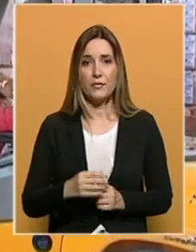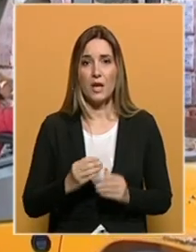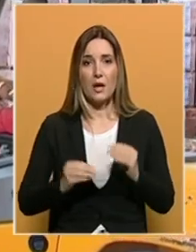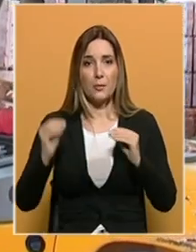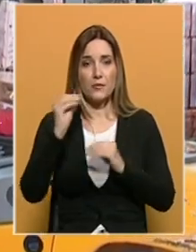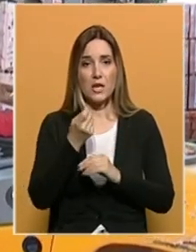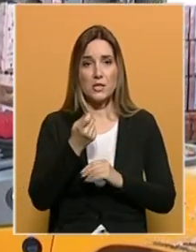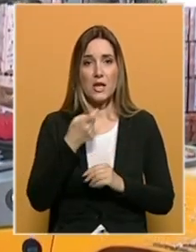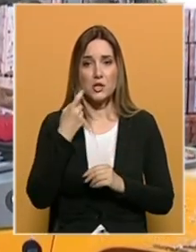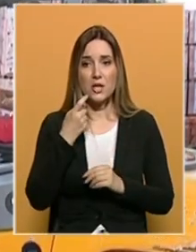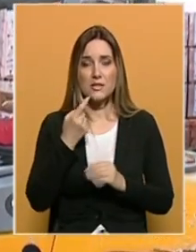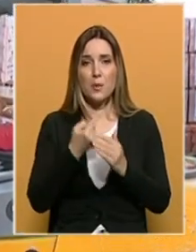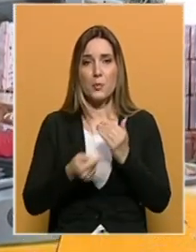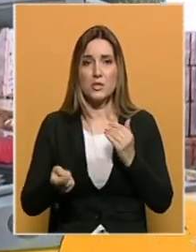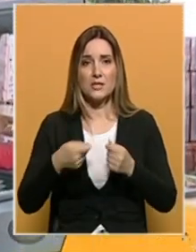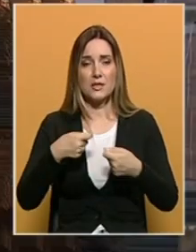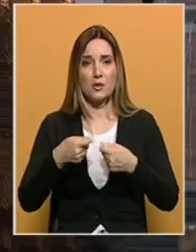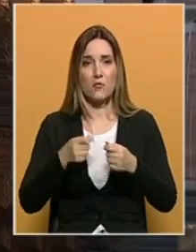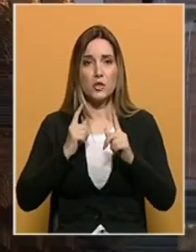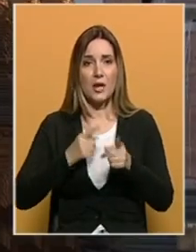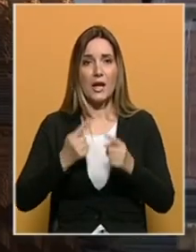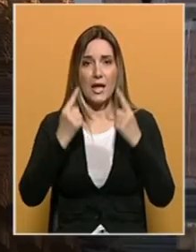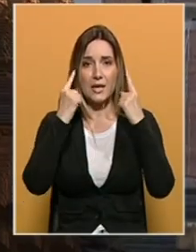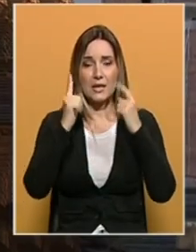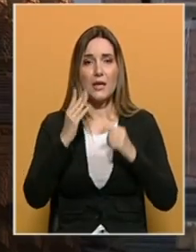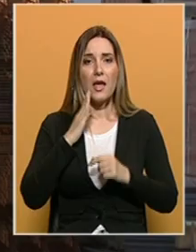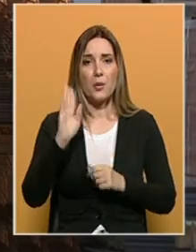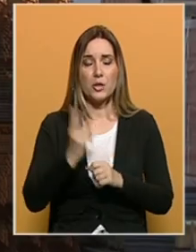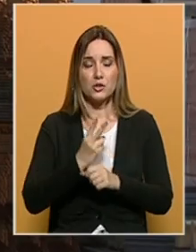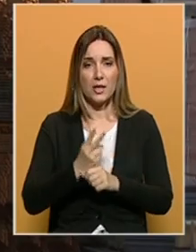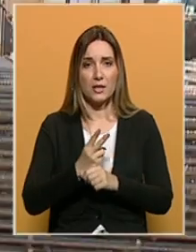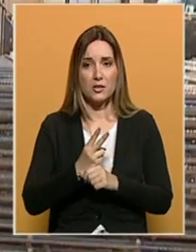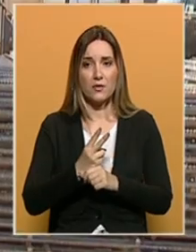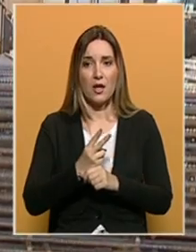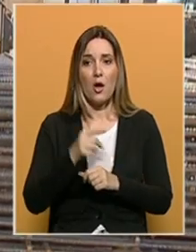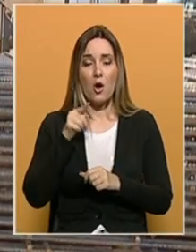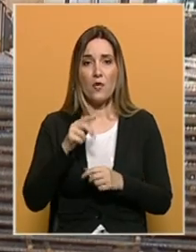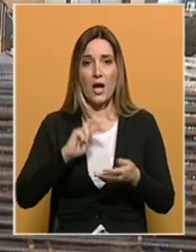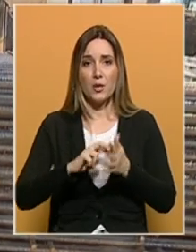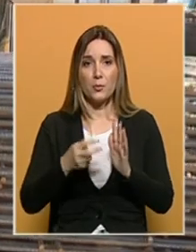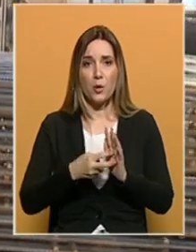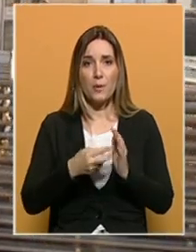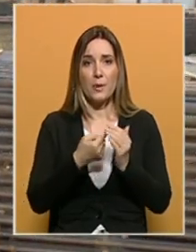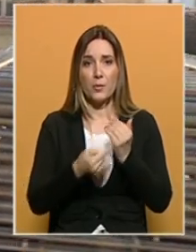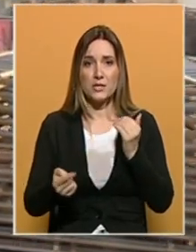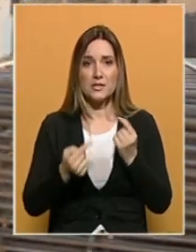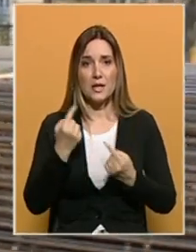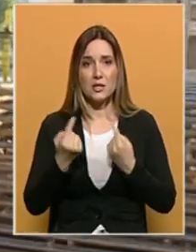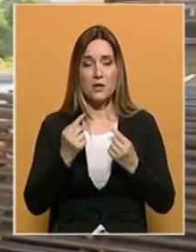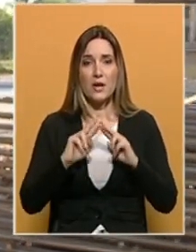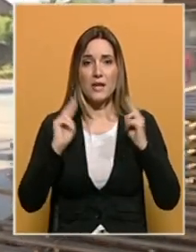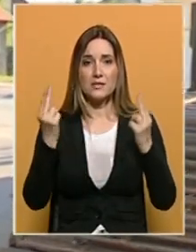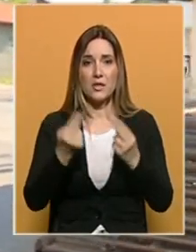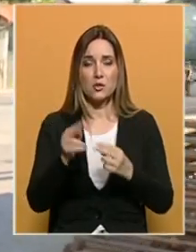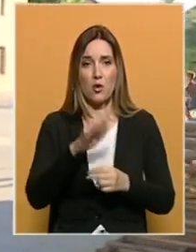povećanje cijena željeza je posljedica trgovinskog rata Kine i Sjedinjenih američkih država. Dakle, ovaj problem je posljedica dešavanja na svjetskoj